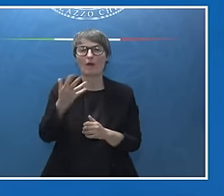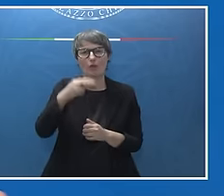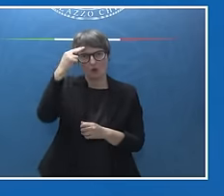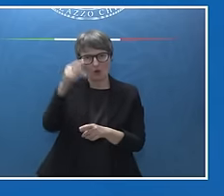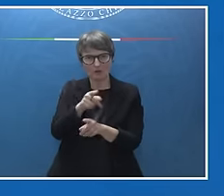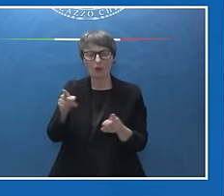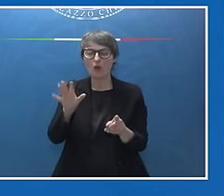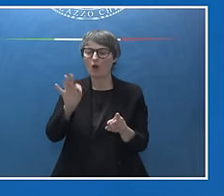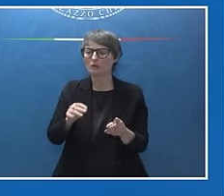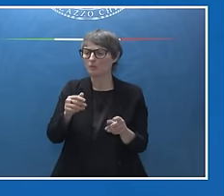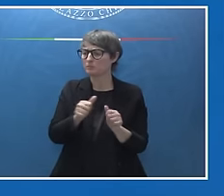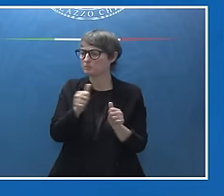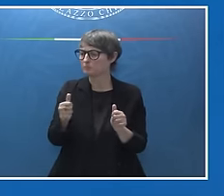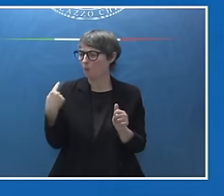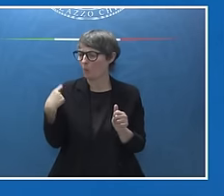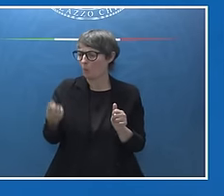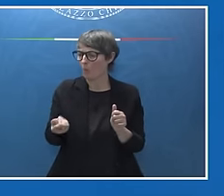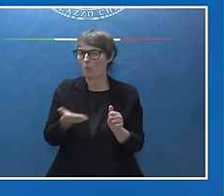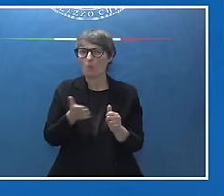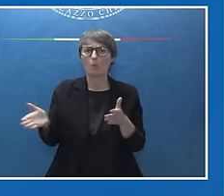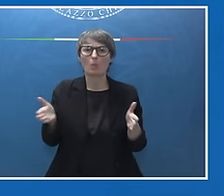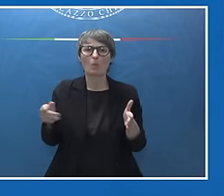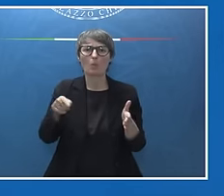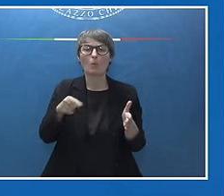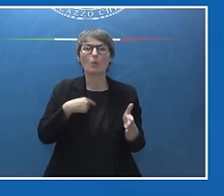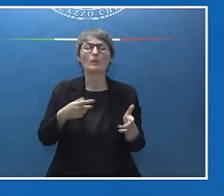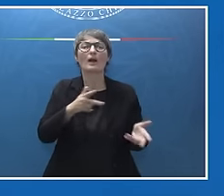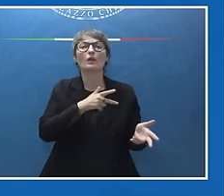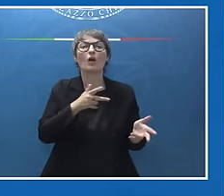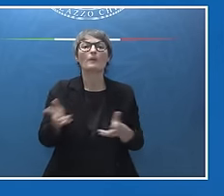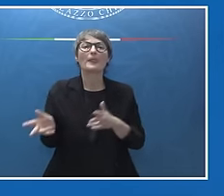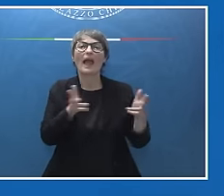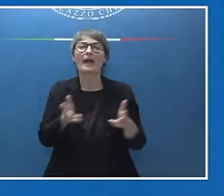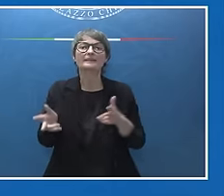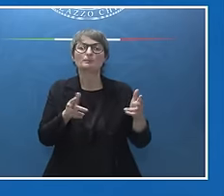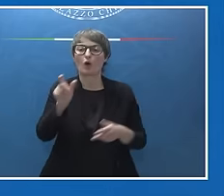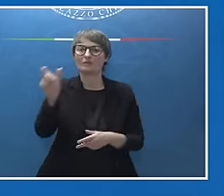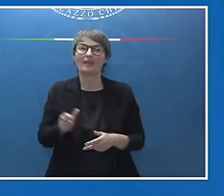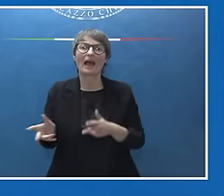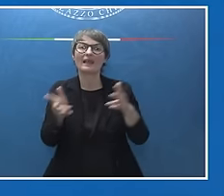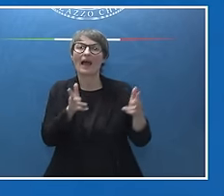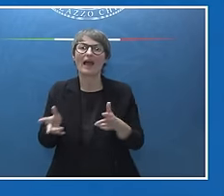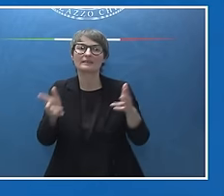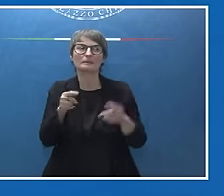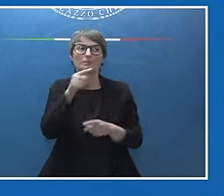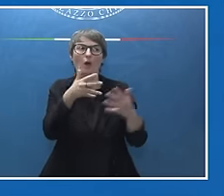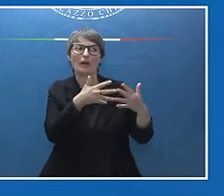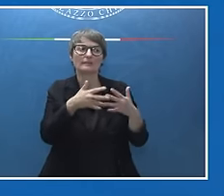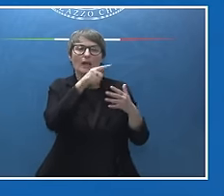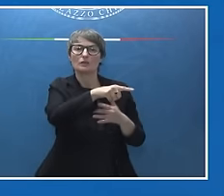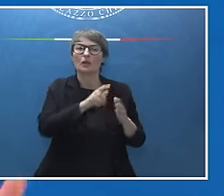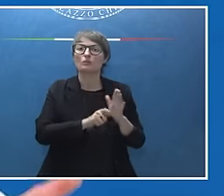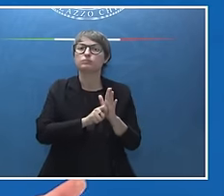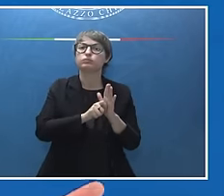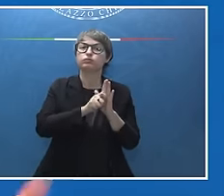'ultimo anno, poco più, l'export italiano negli Stati Uniti è cresciuto di quasi 7 miliardi. Dimostra come